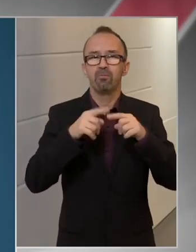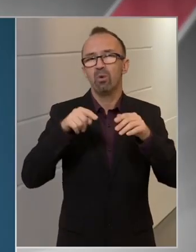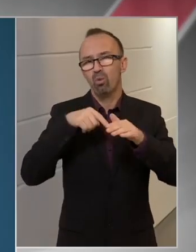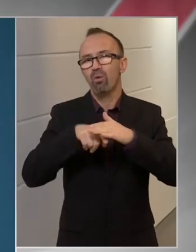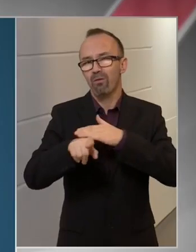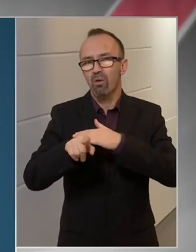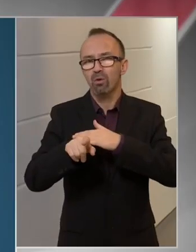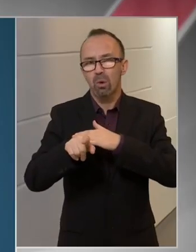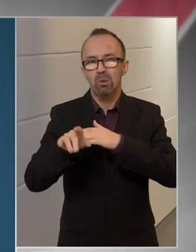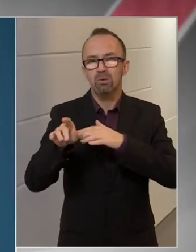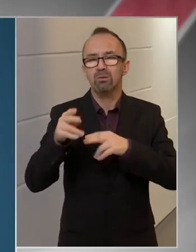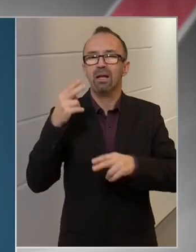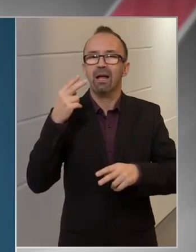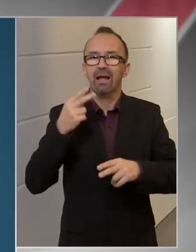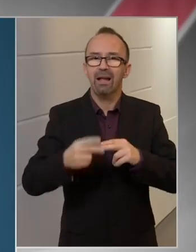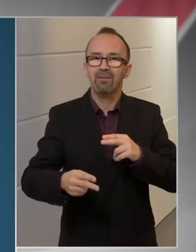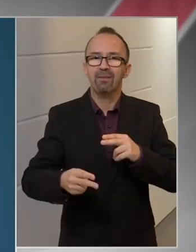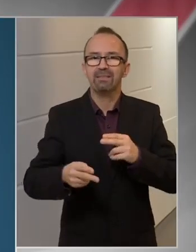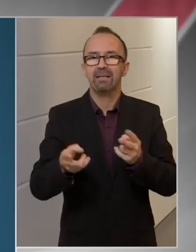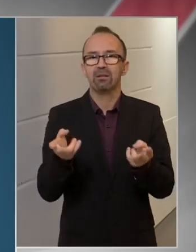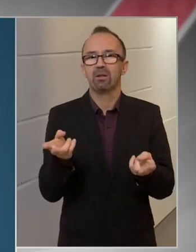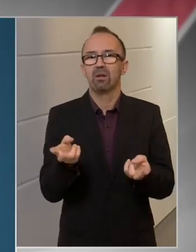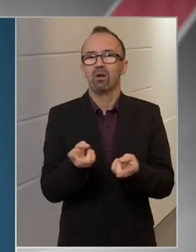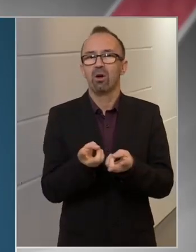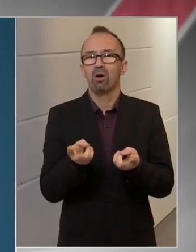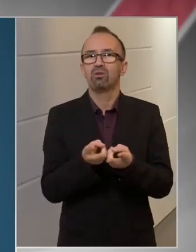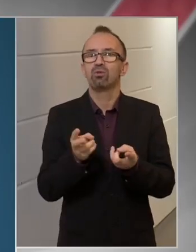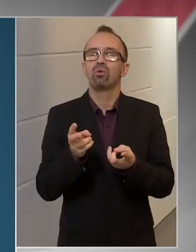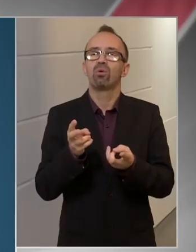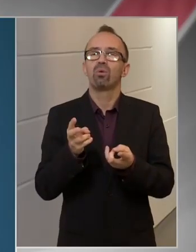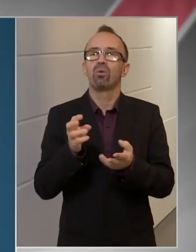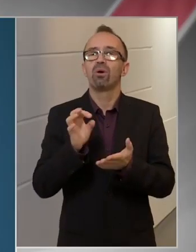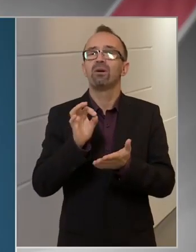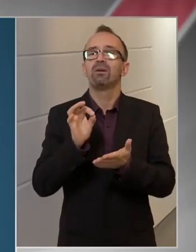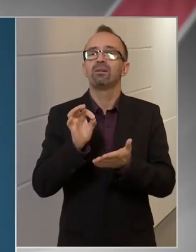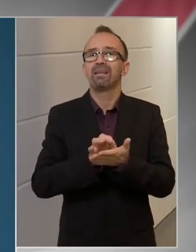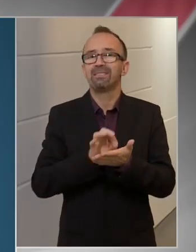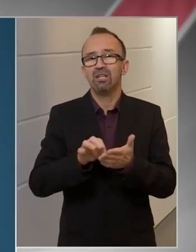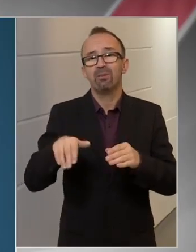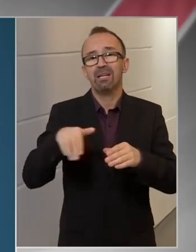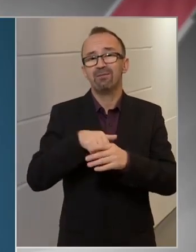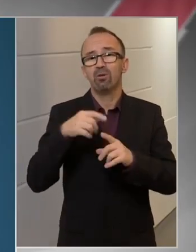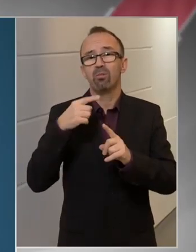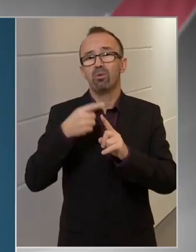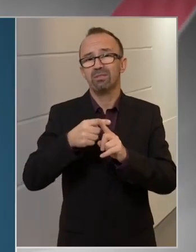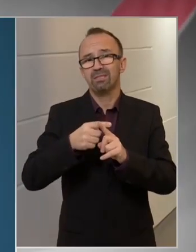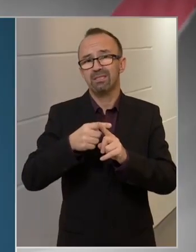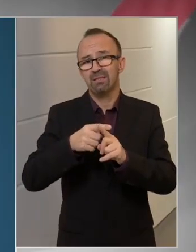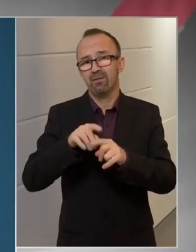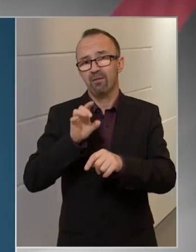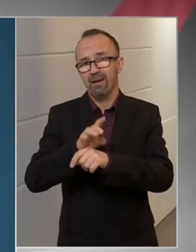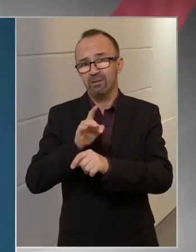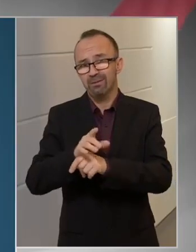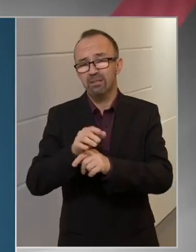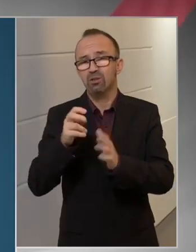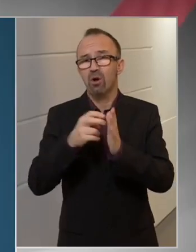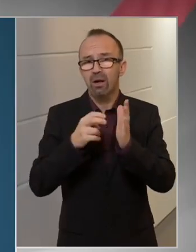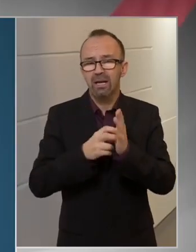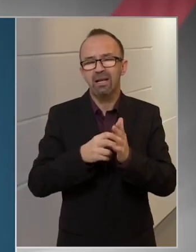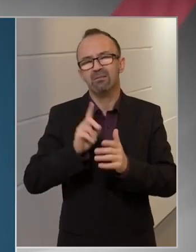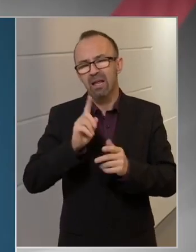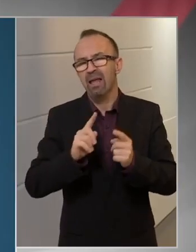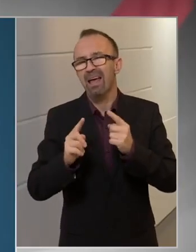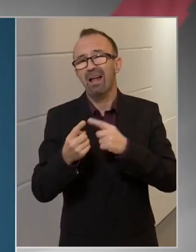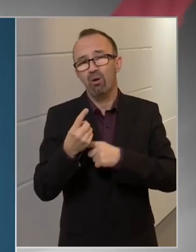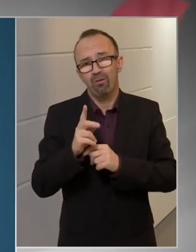külföldön elvégzett hasonló tesztelésben résztvevőknek a pozitivitási arányát, de azért